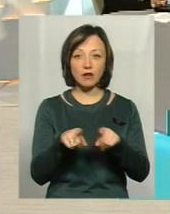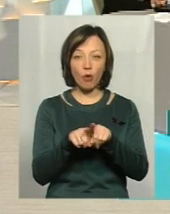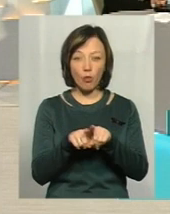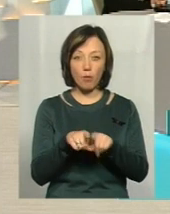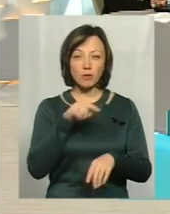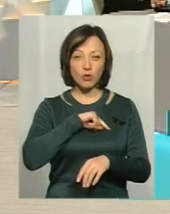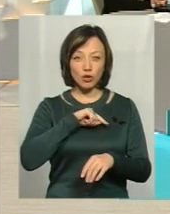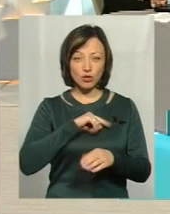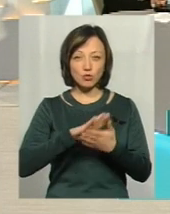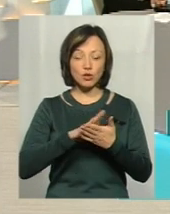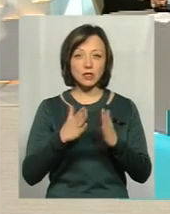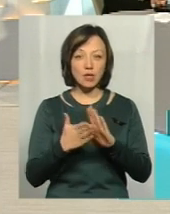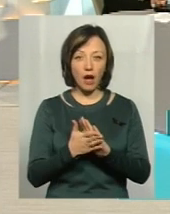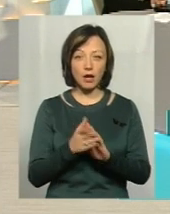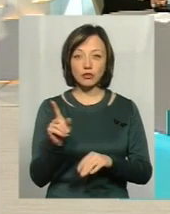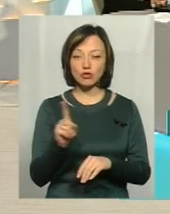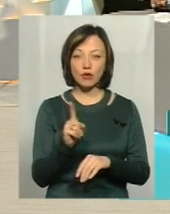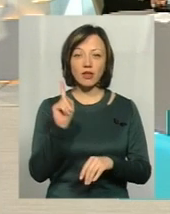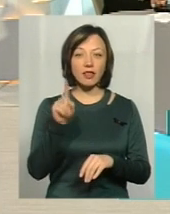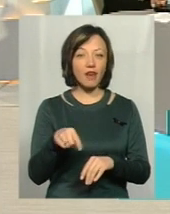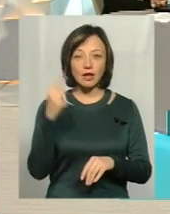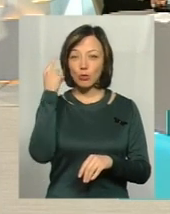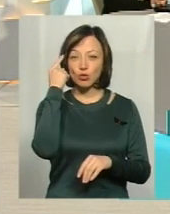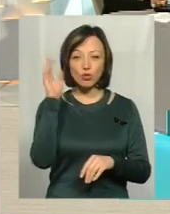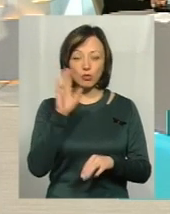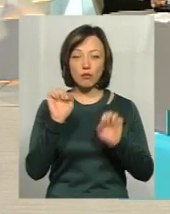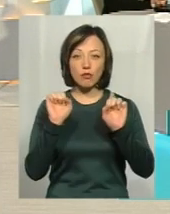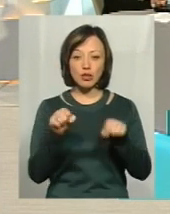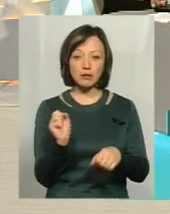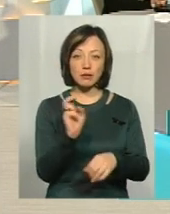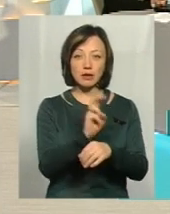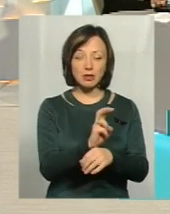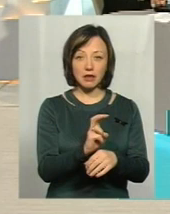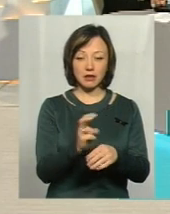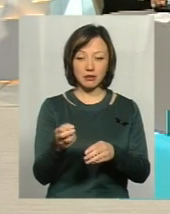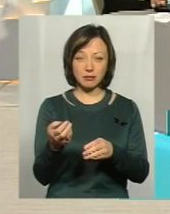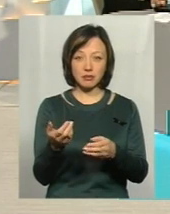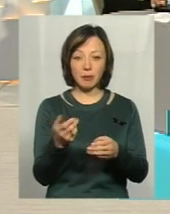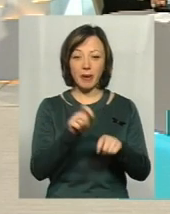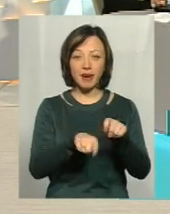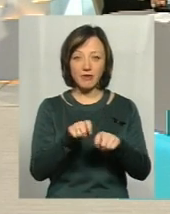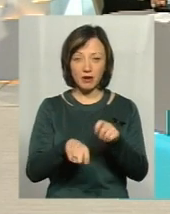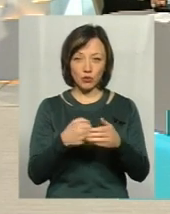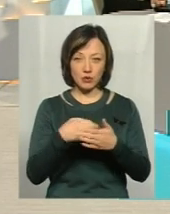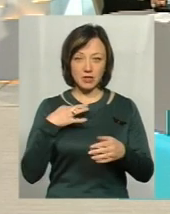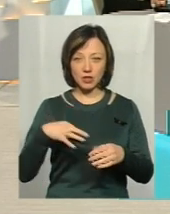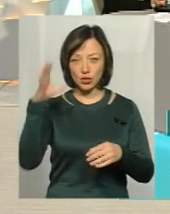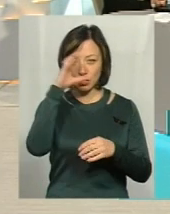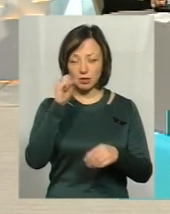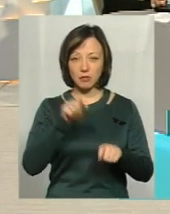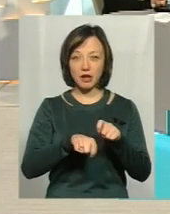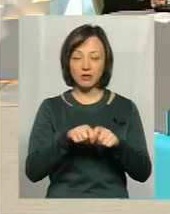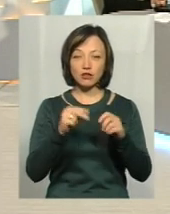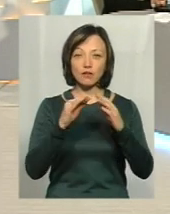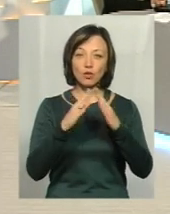психологічному стані, що вона навіть не подумала, що можна там пройти, перевірити, хоча це була ніч, перевірити, чи